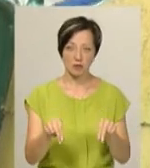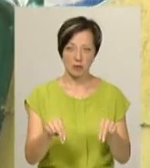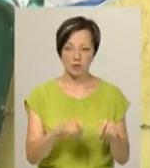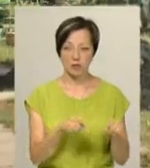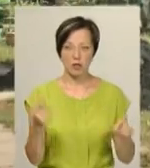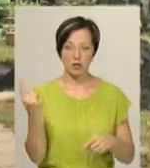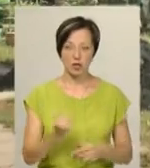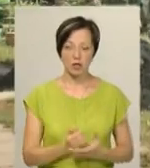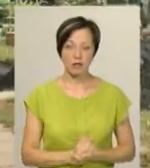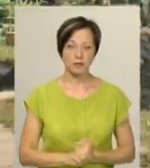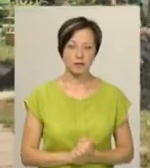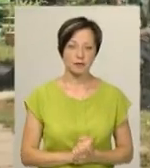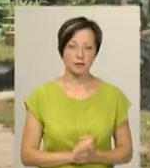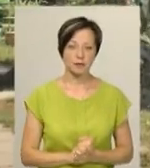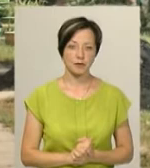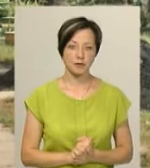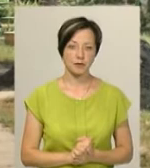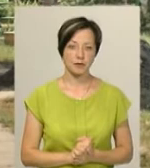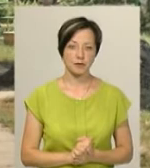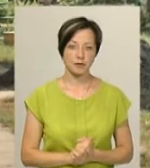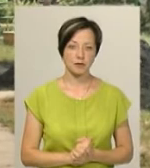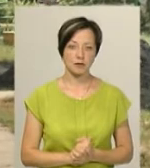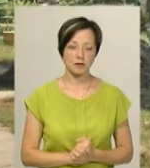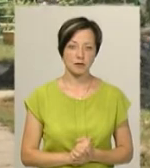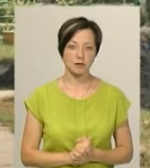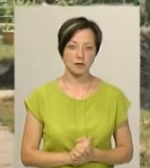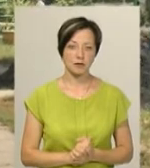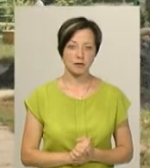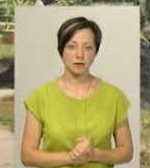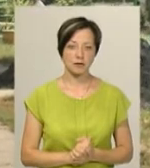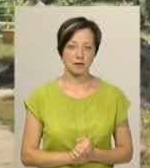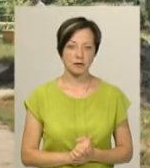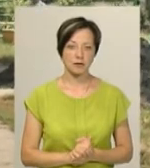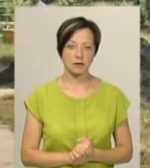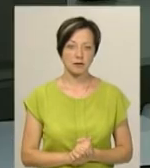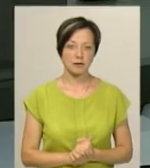впродовж тижня. Наталія Сідова, Іван Мовчан, Дем'ян Цегольник, Юрій Чорний. Новини, Поділля, Центр.